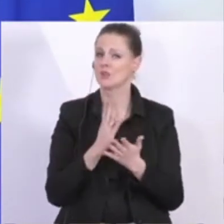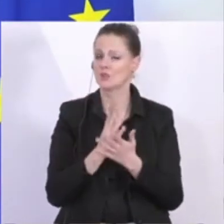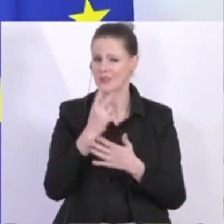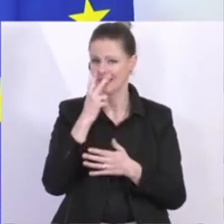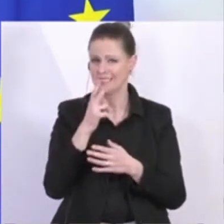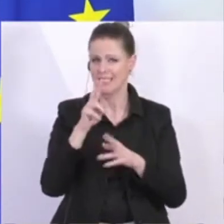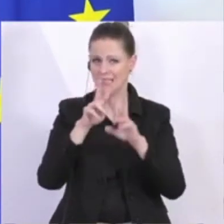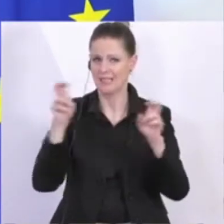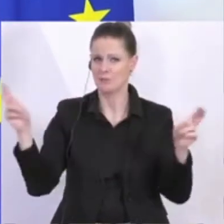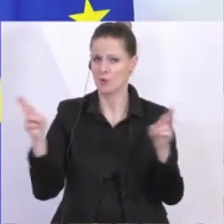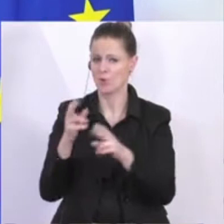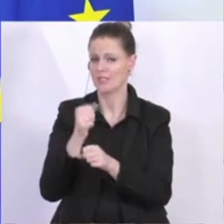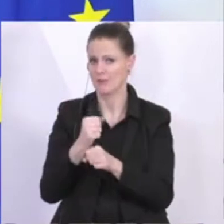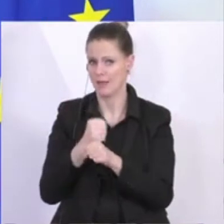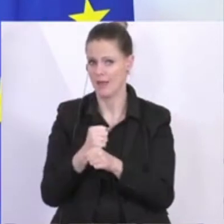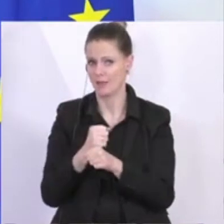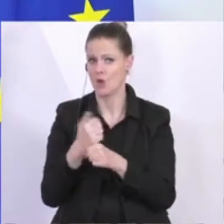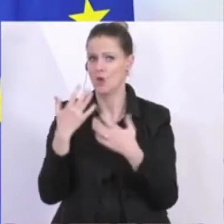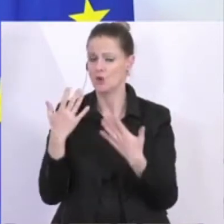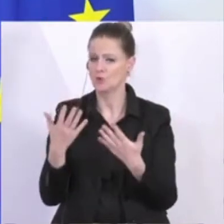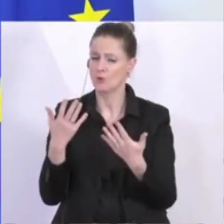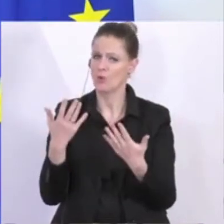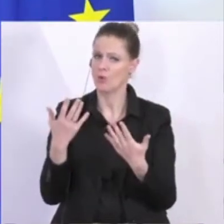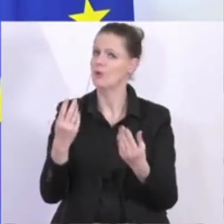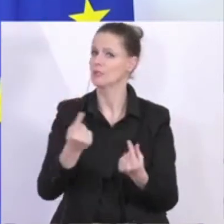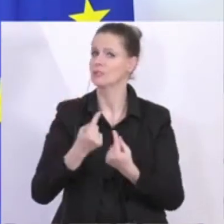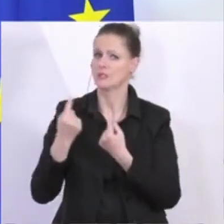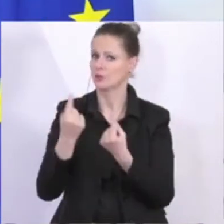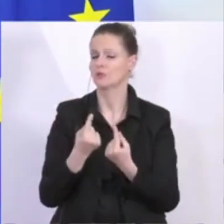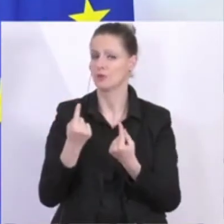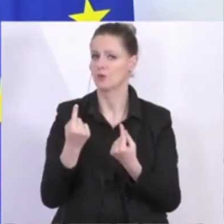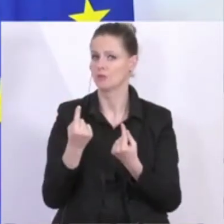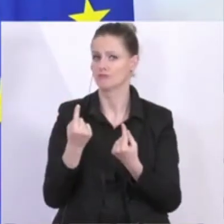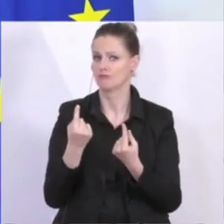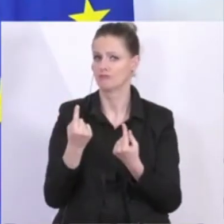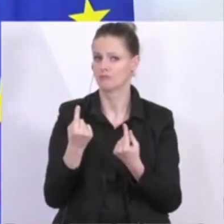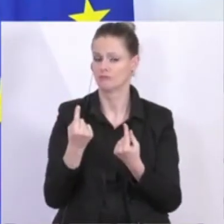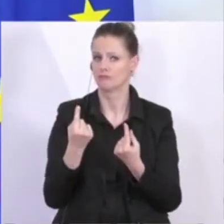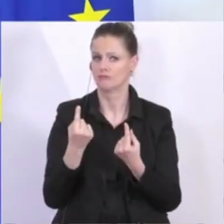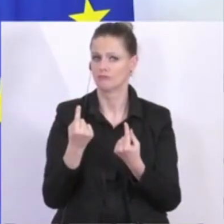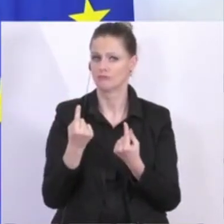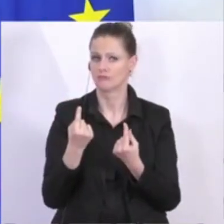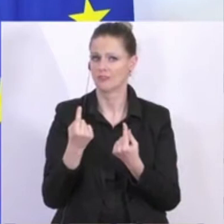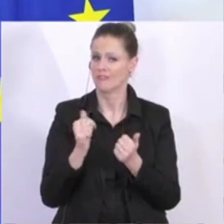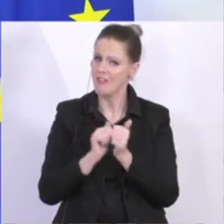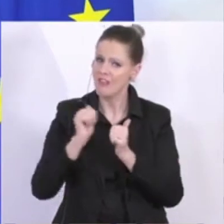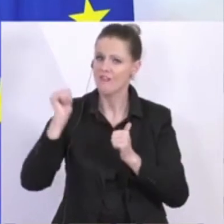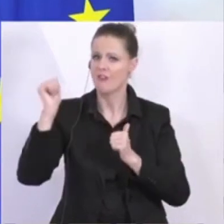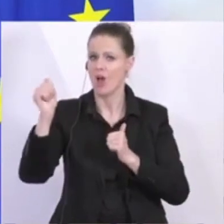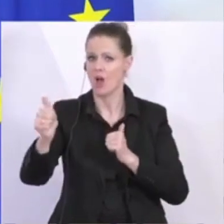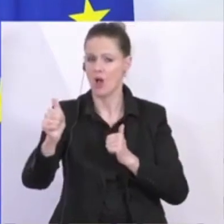Kurzarbeit, dass diese Instrumente, glaube ich, weitreichend konzipiert sind,